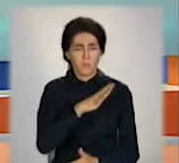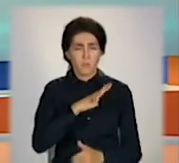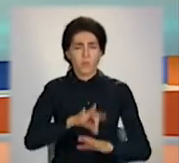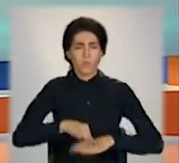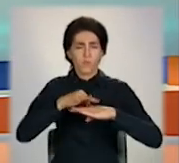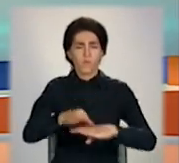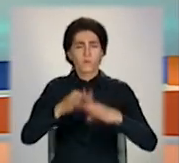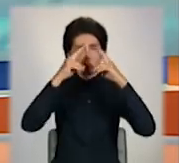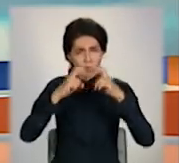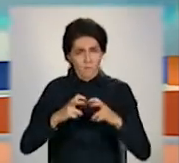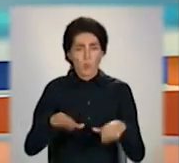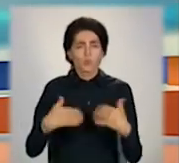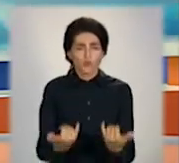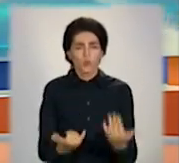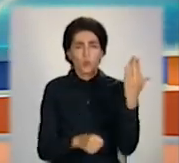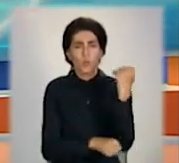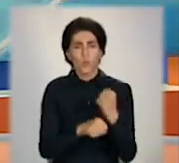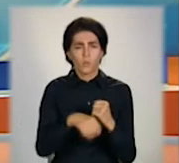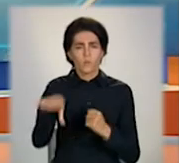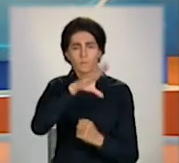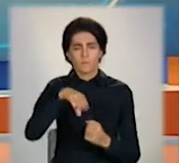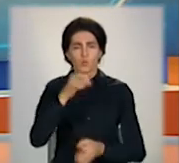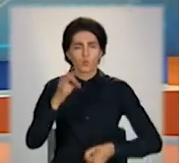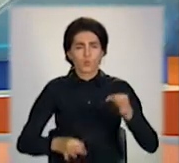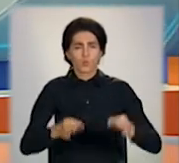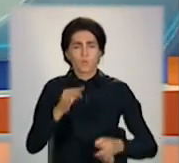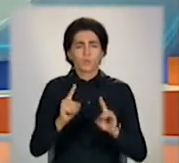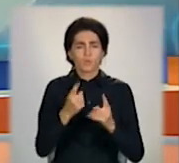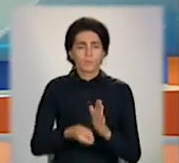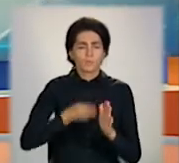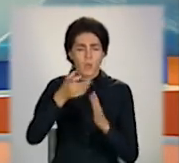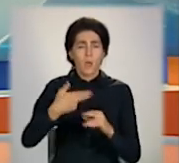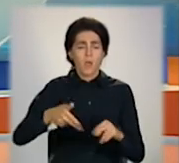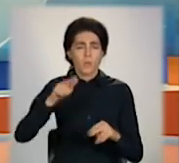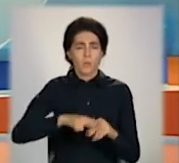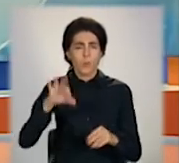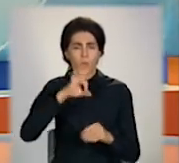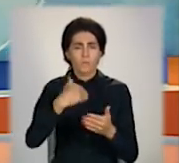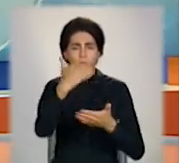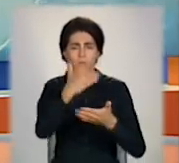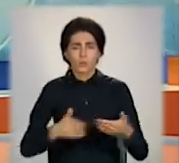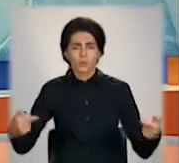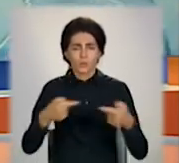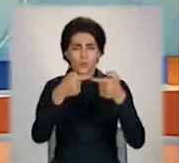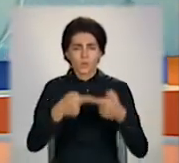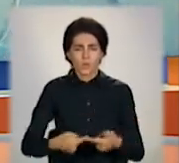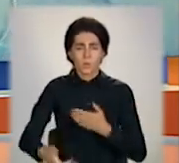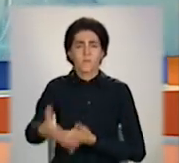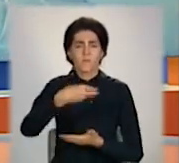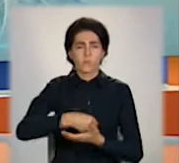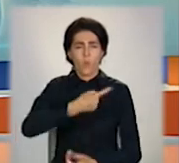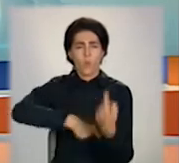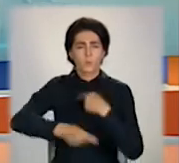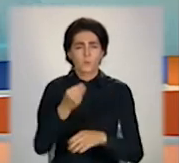і тепер вже комунальники судяться, бо, згідно припису, мають повернути жителям